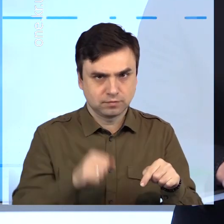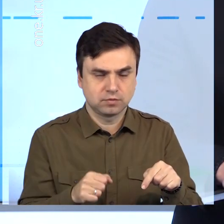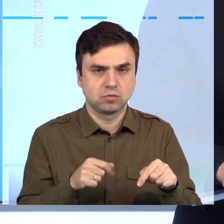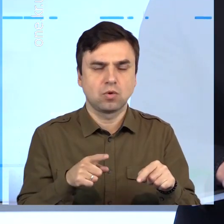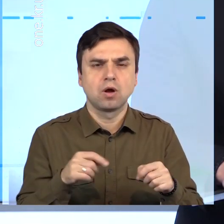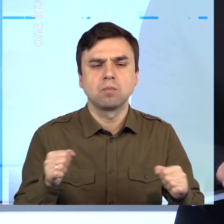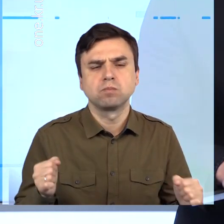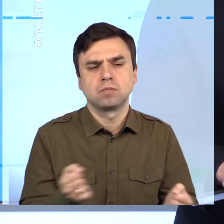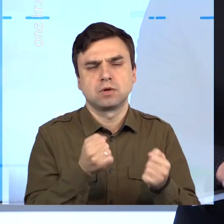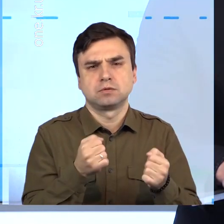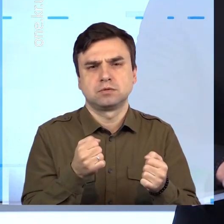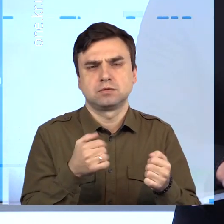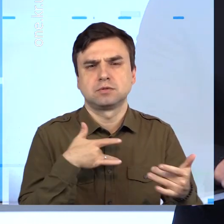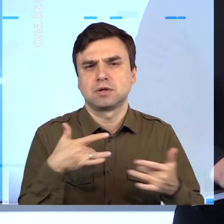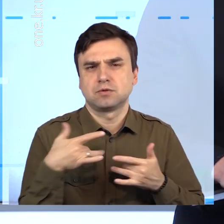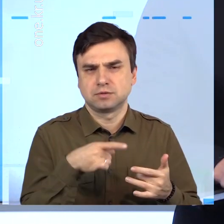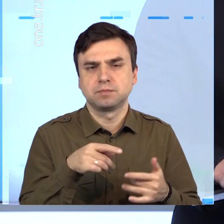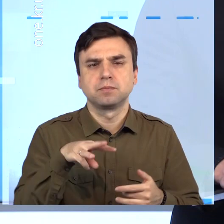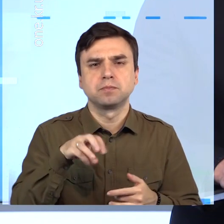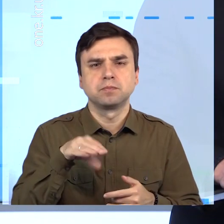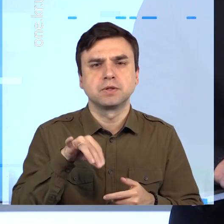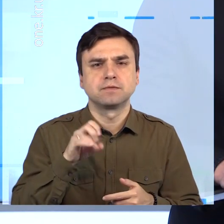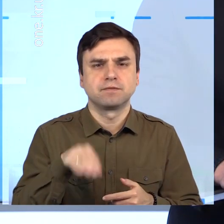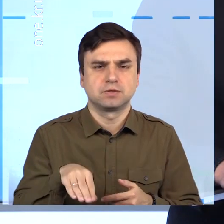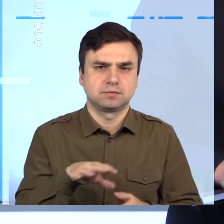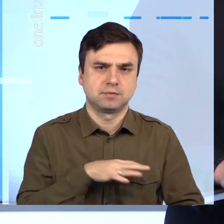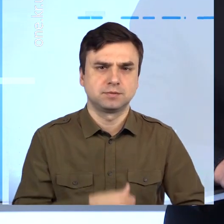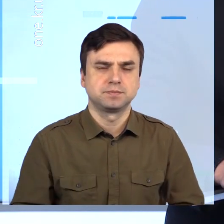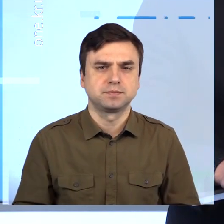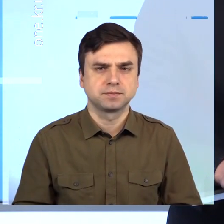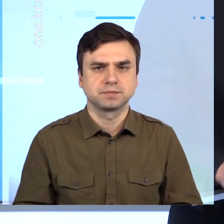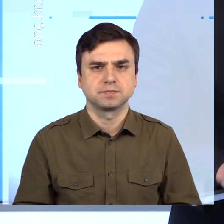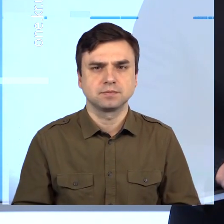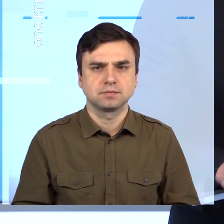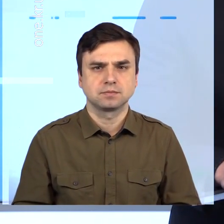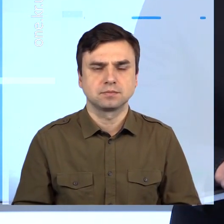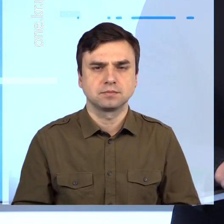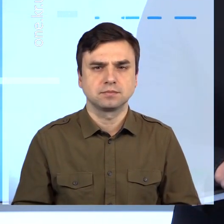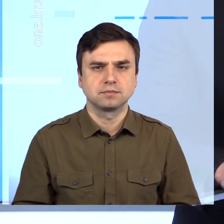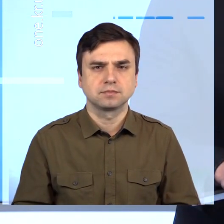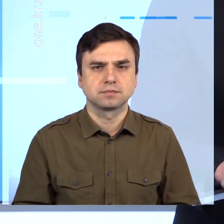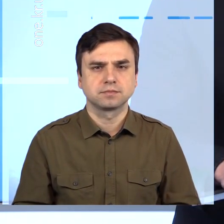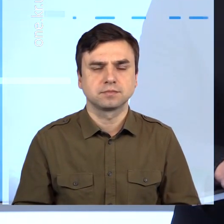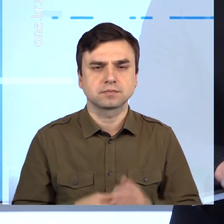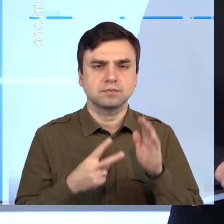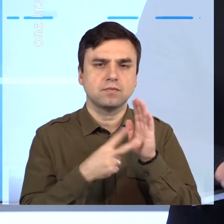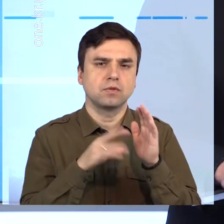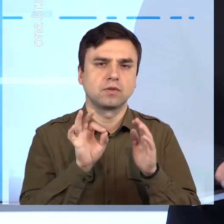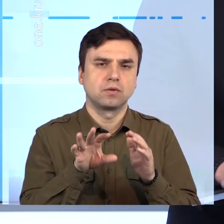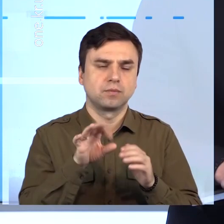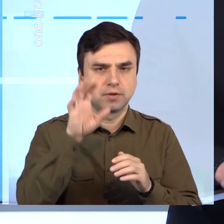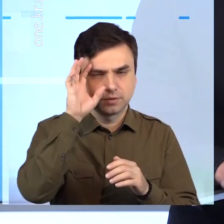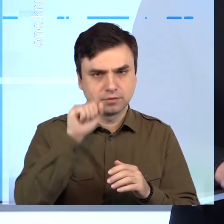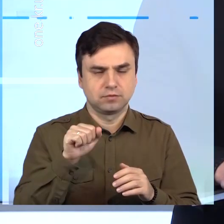відбіркових турів фестивалю, що проходив за ініціативою ветеранських організацій та за підтримки компанії «Метінвест».